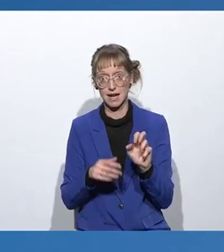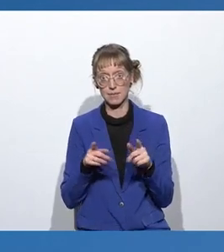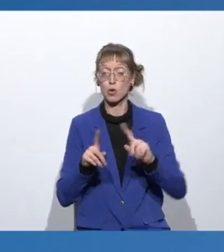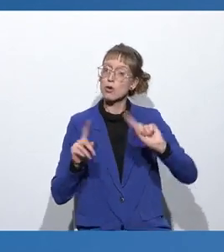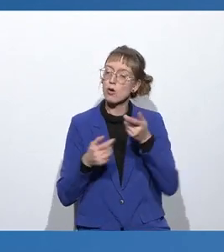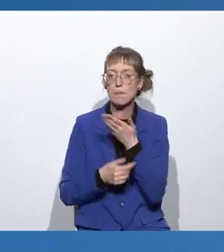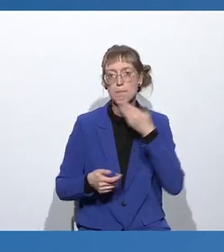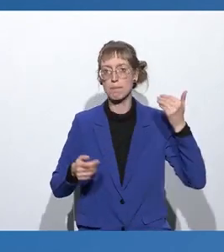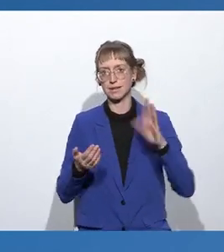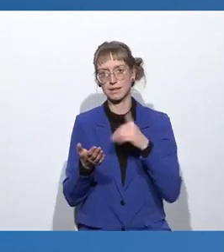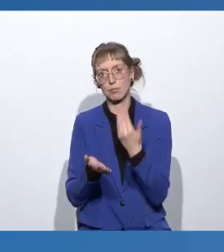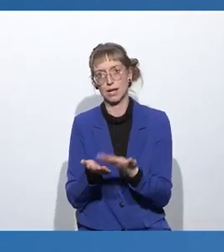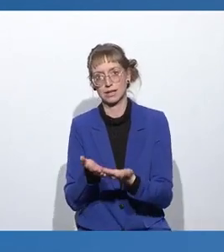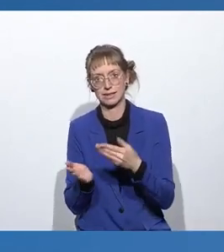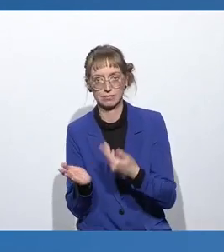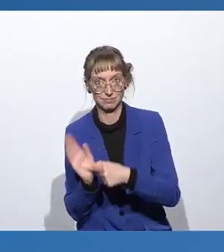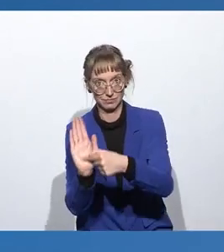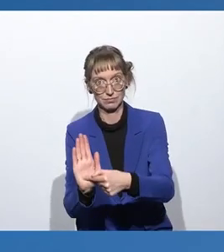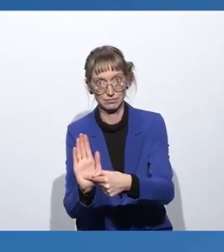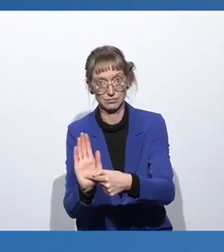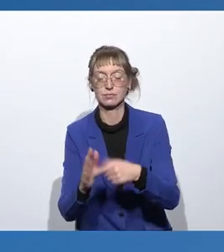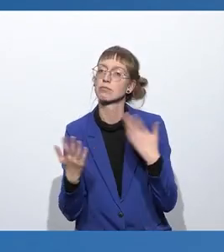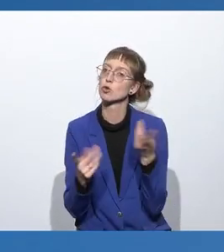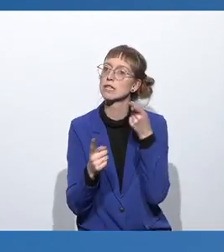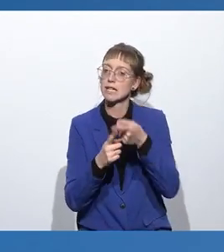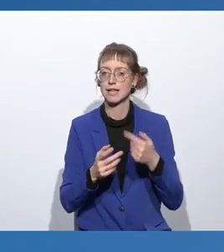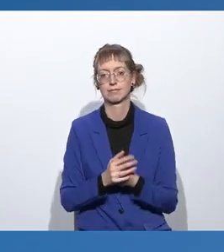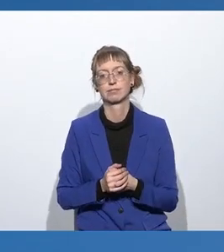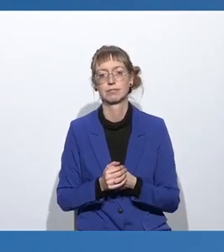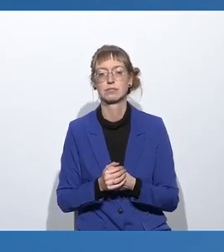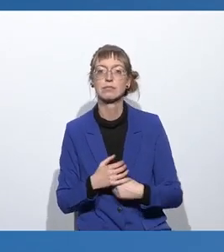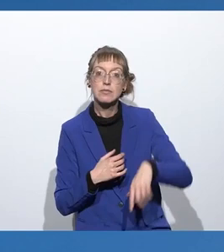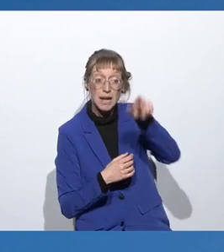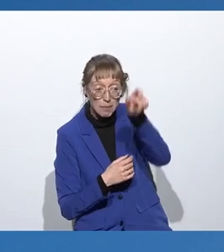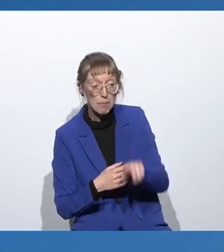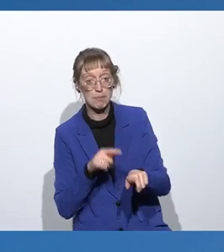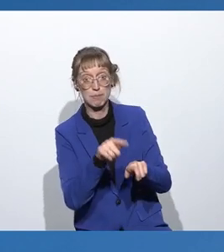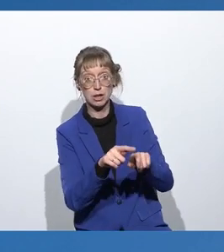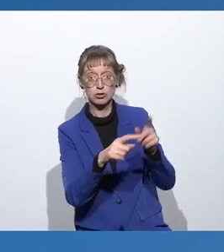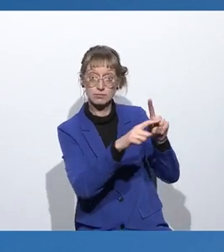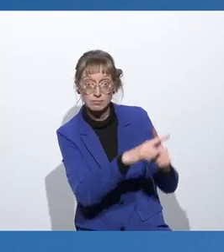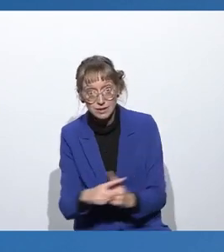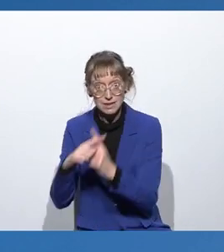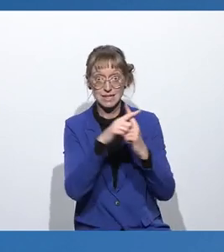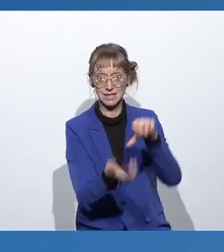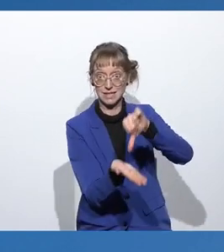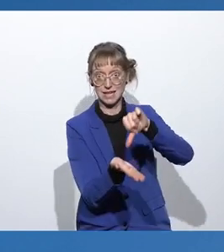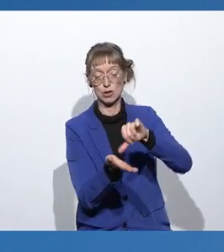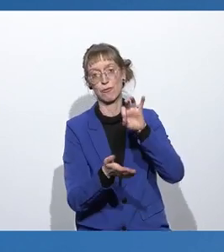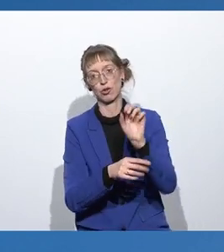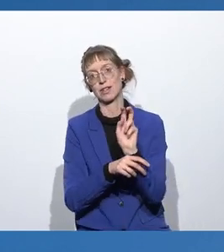Practices. Das Ziel? Den Menschen ins Zentrum des digitalen Wandels stellen.